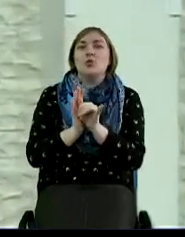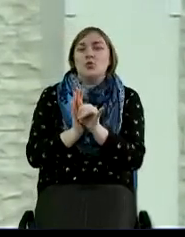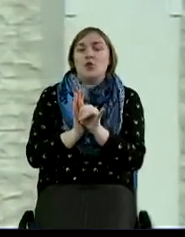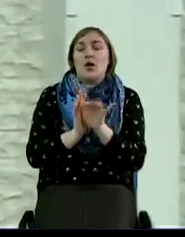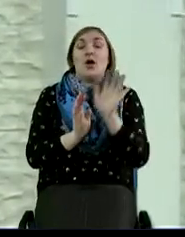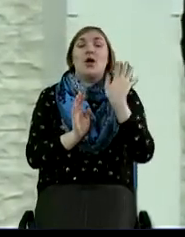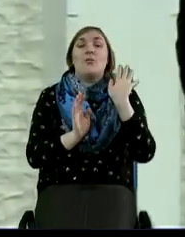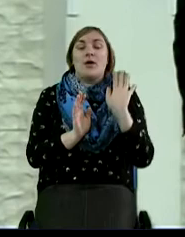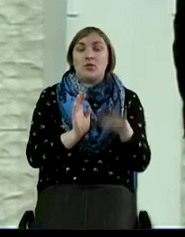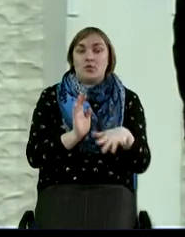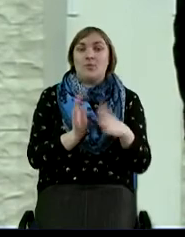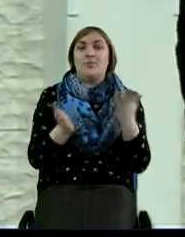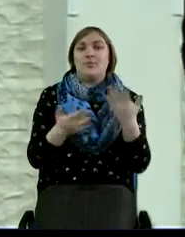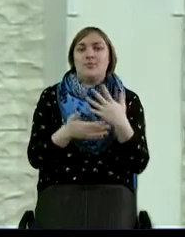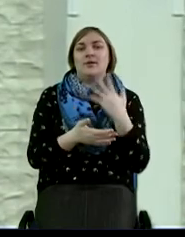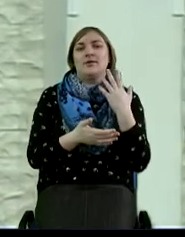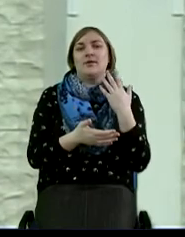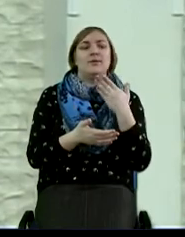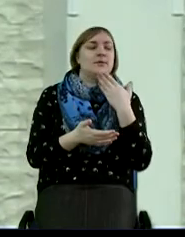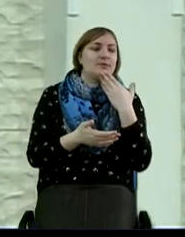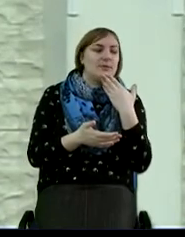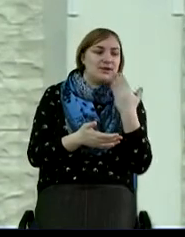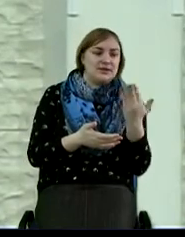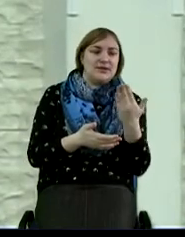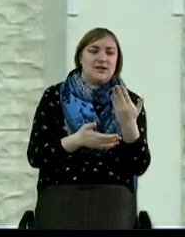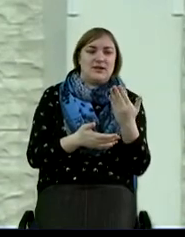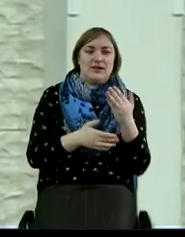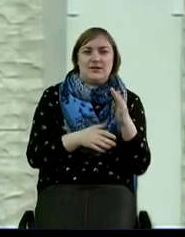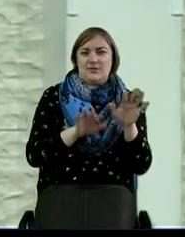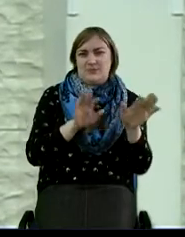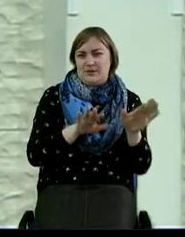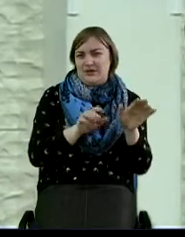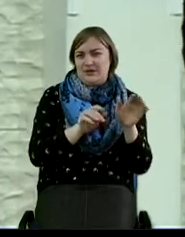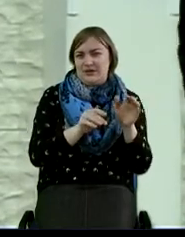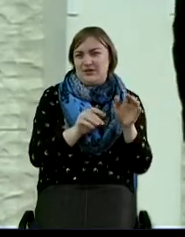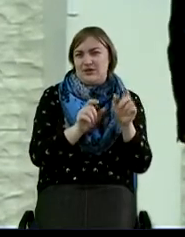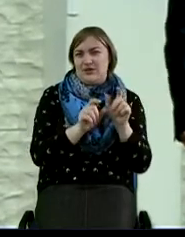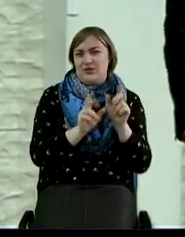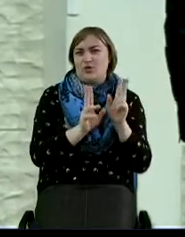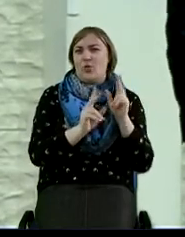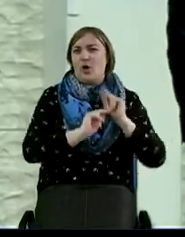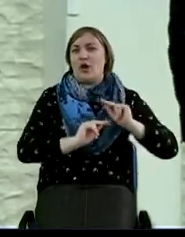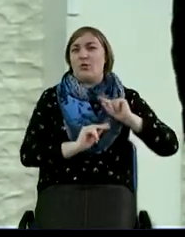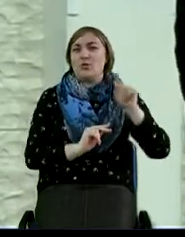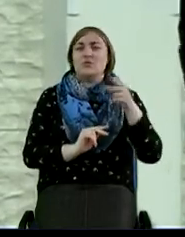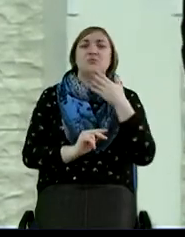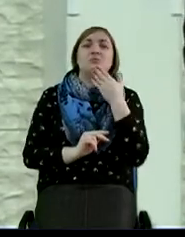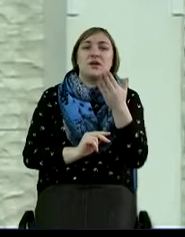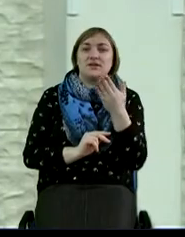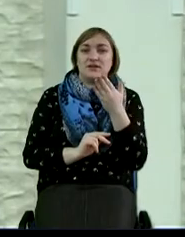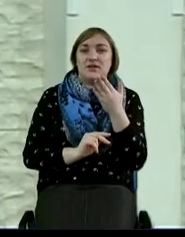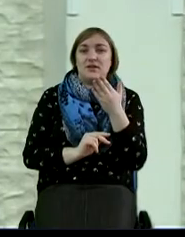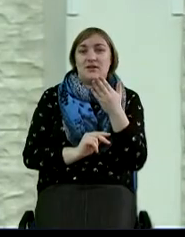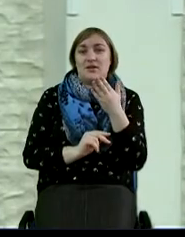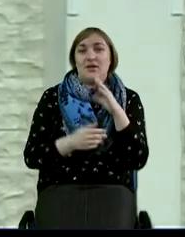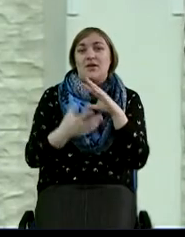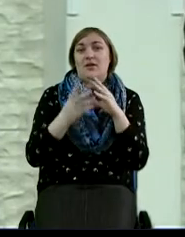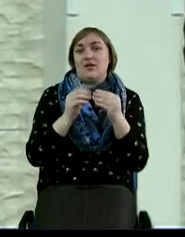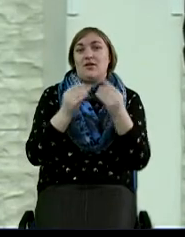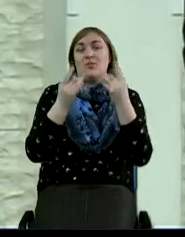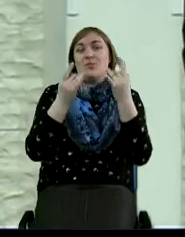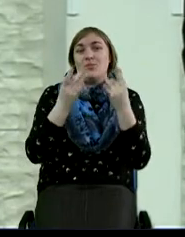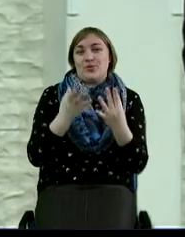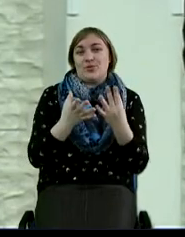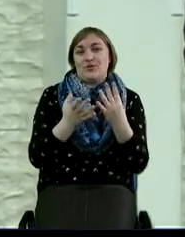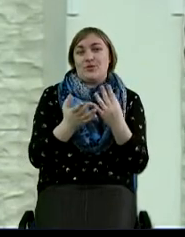каким-то образом умудрились там спросить у тех местных работников, что же такое. Оказалось, что просто этот поезд там